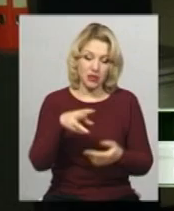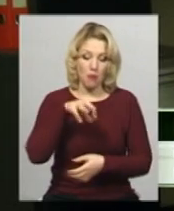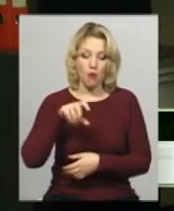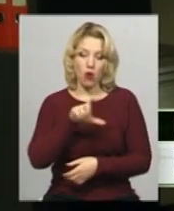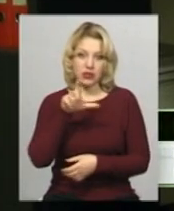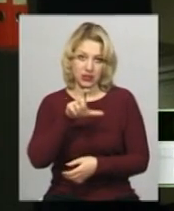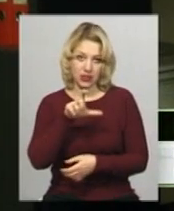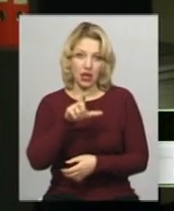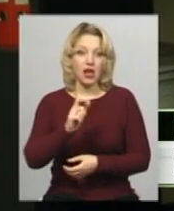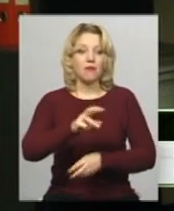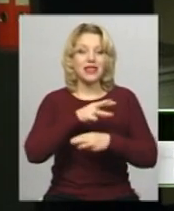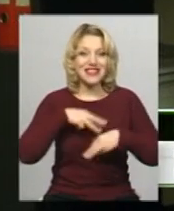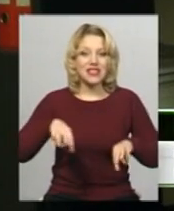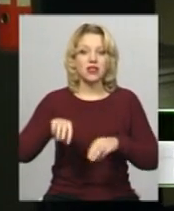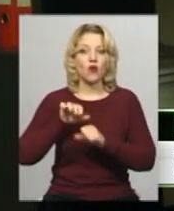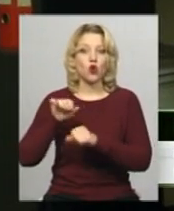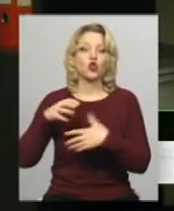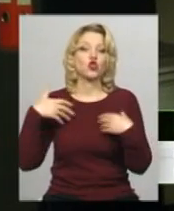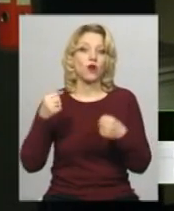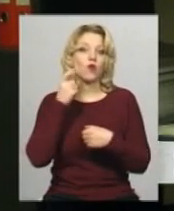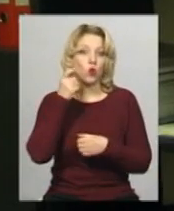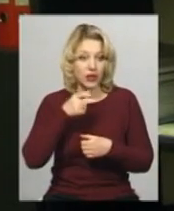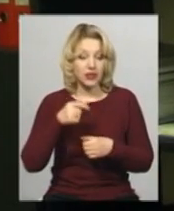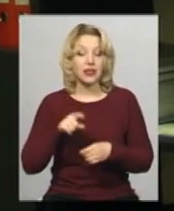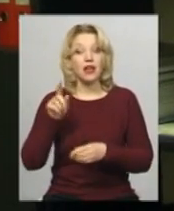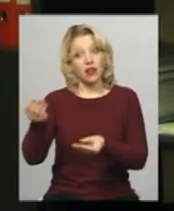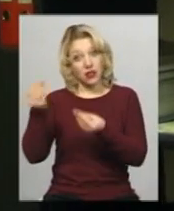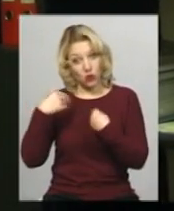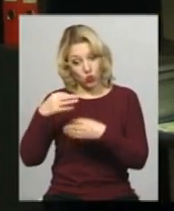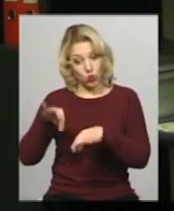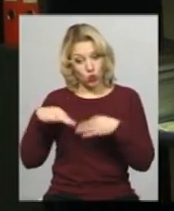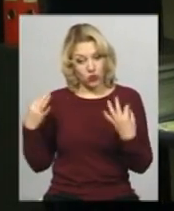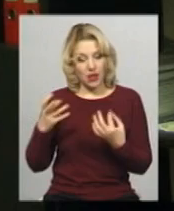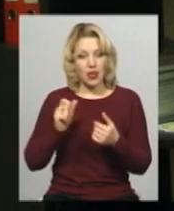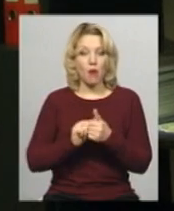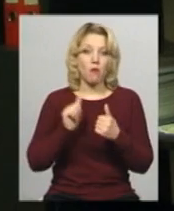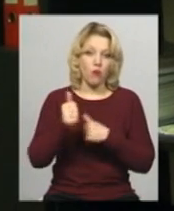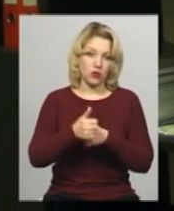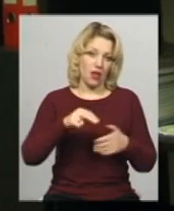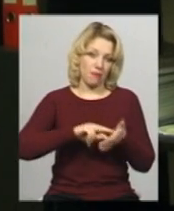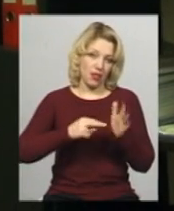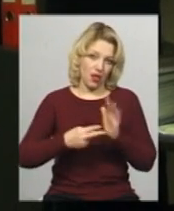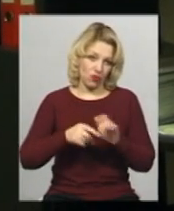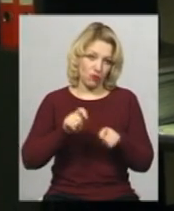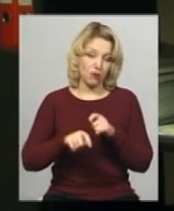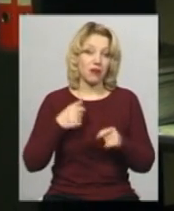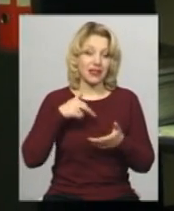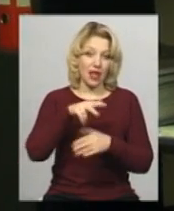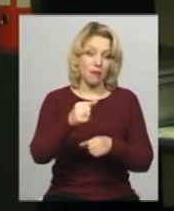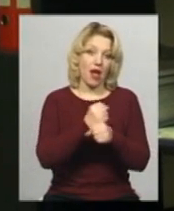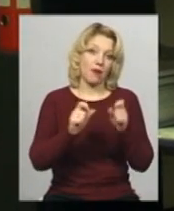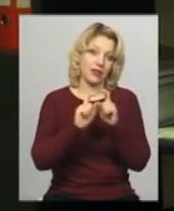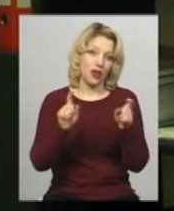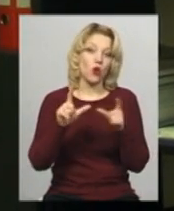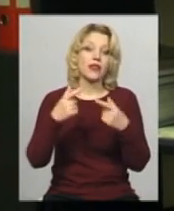Міністерства охорони здоров'я України. Вони нам дають дозвіл на позапланову перевірку. Ми йдемо в той аптечний заклад, де